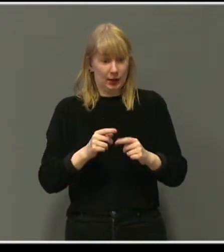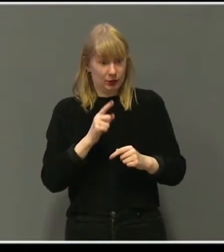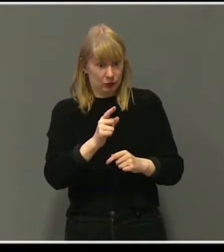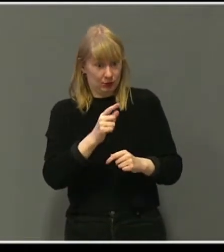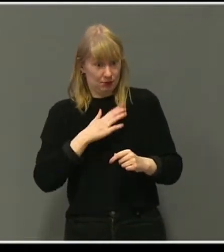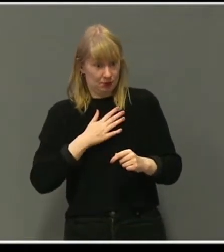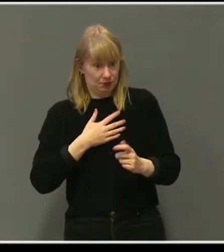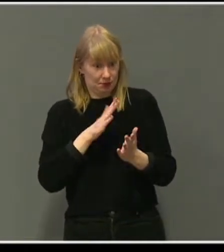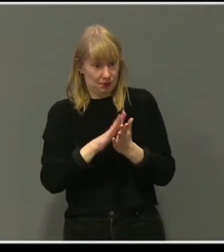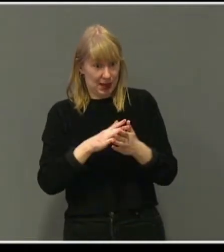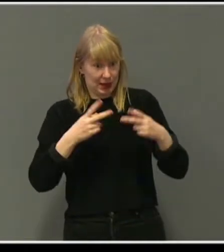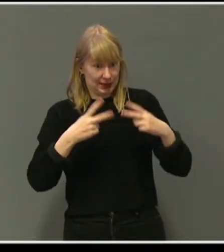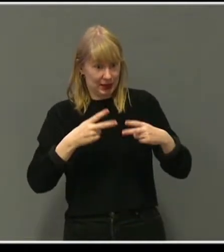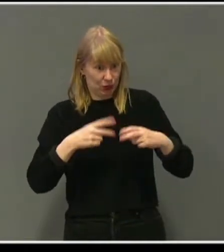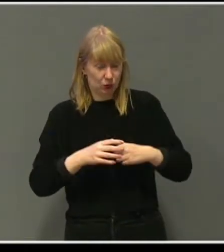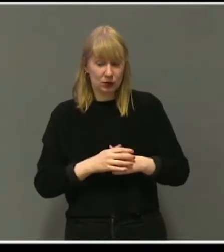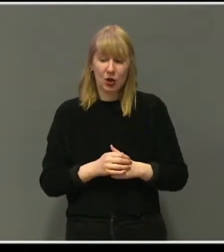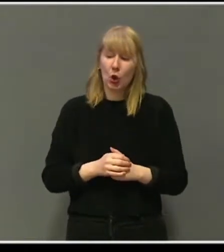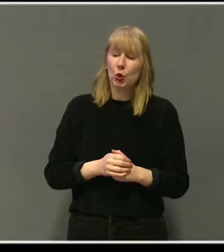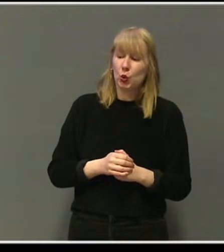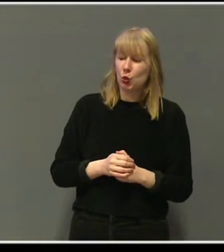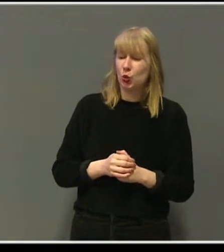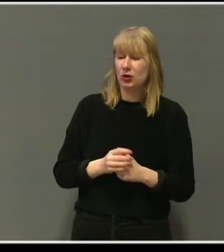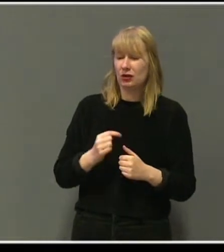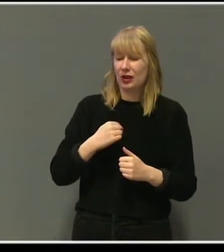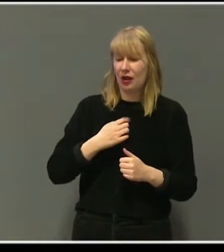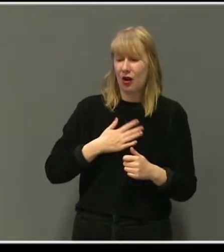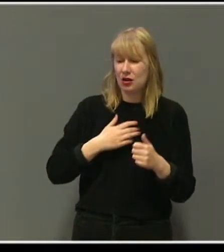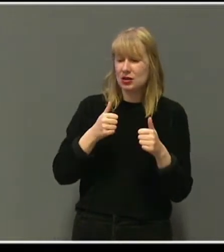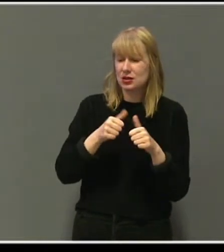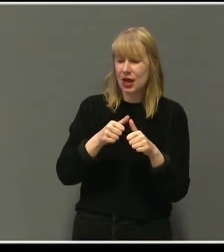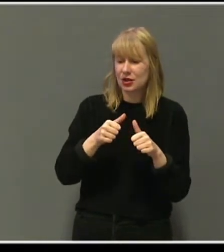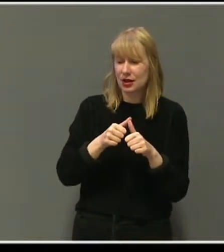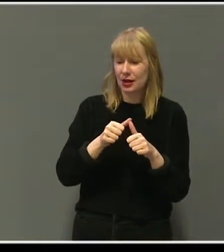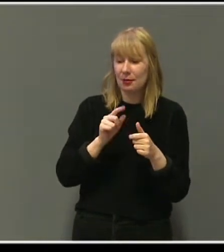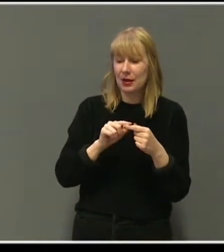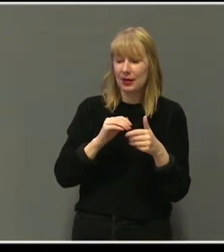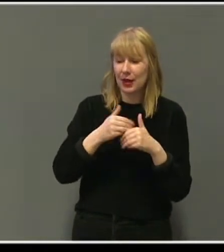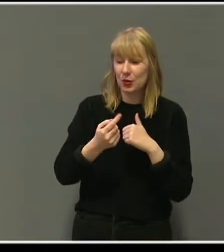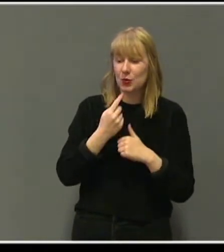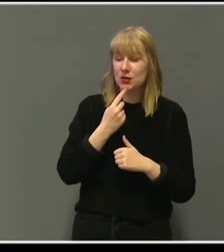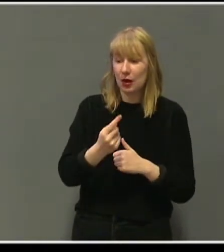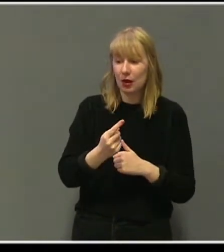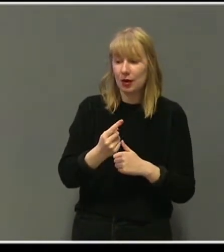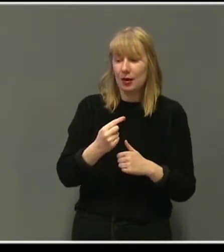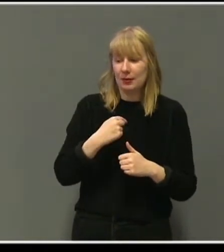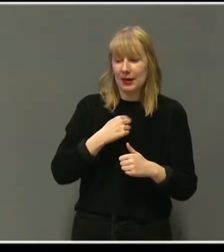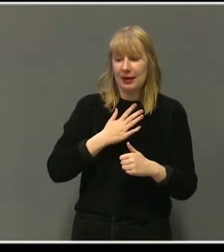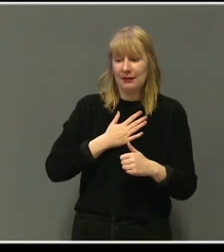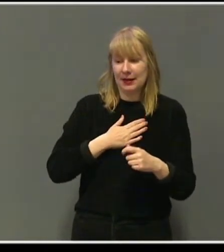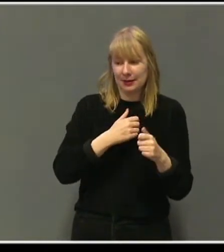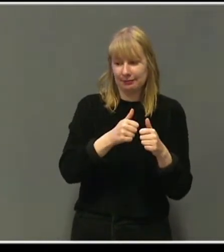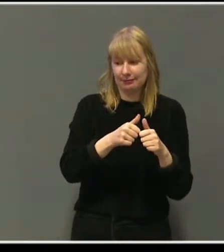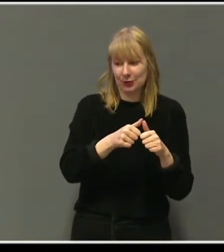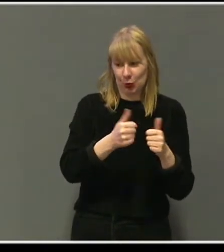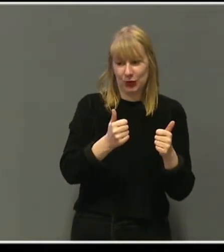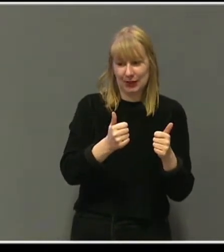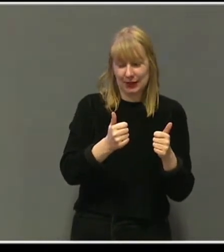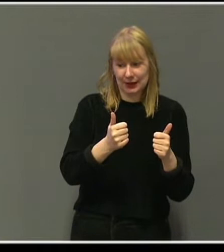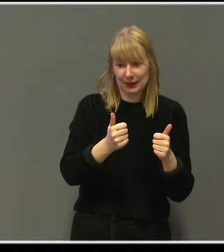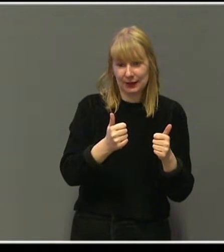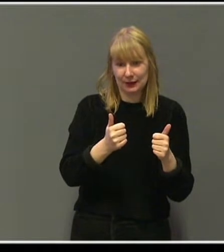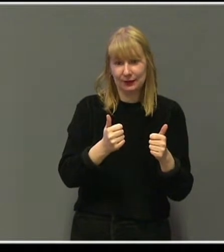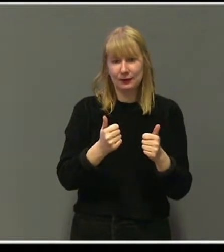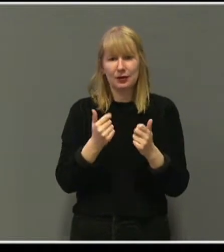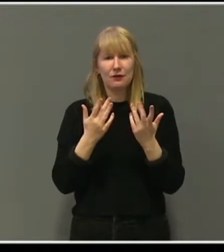Hun var tilbakeholden og sa hun hadde kjæreste. Men så i neste setning sa hun at hun hadde tenkt å gjøre det slutt. Hvilken